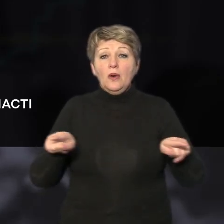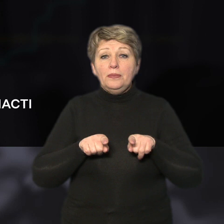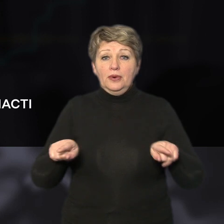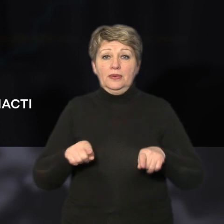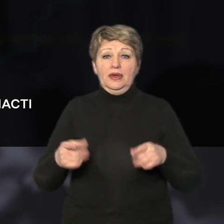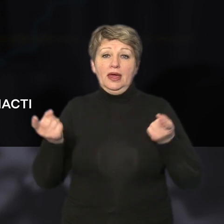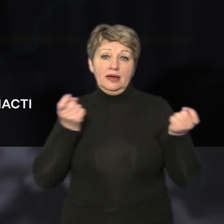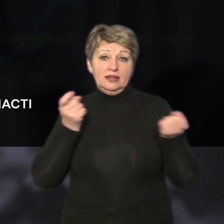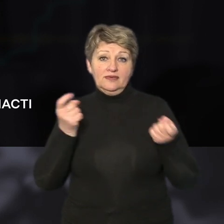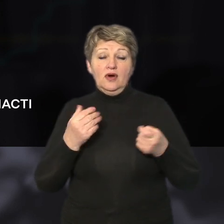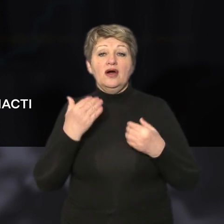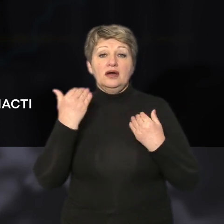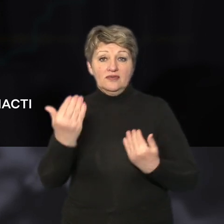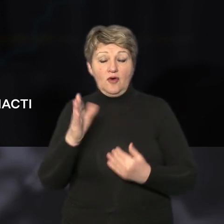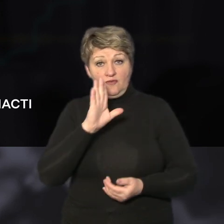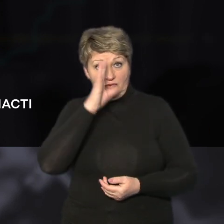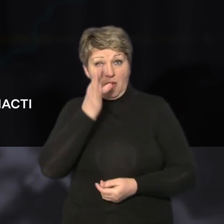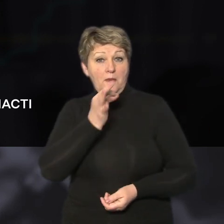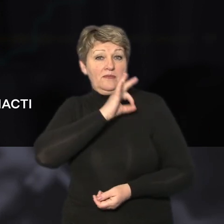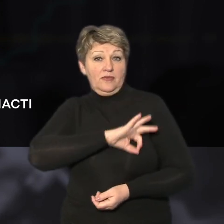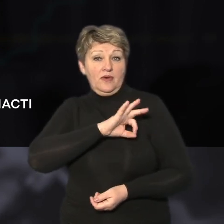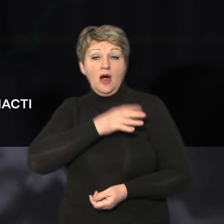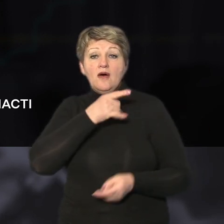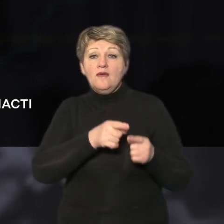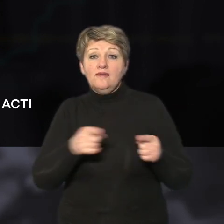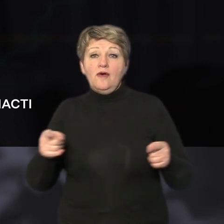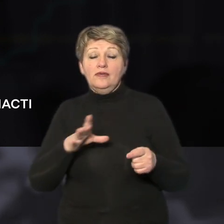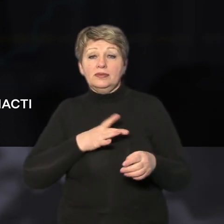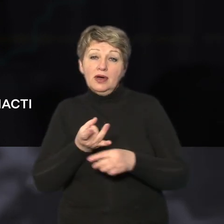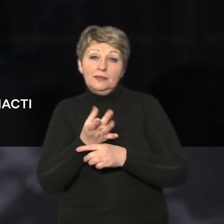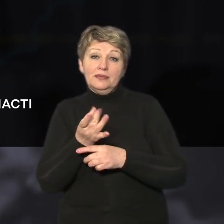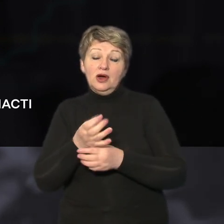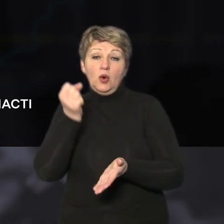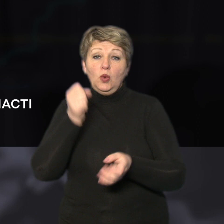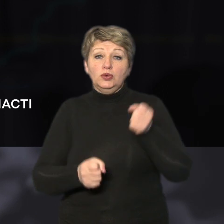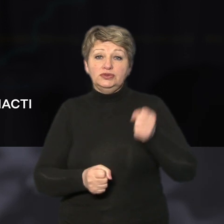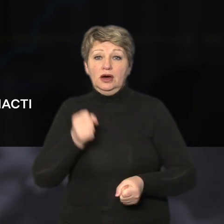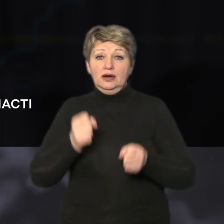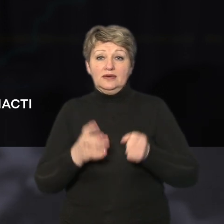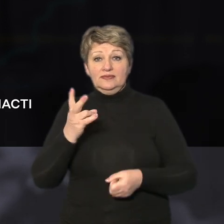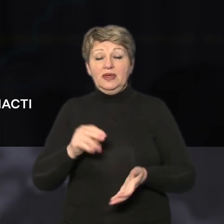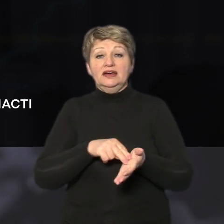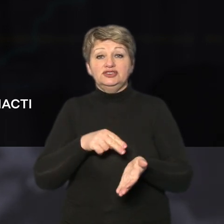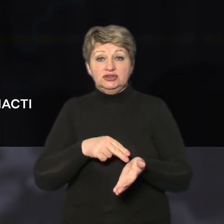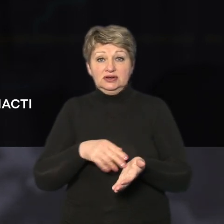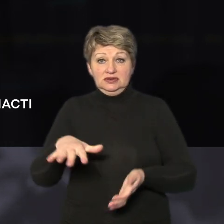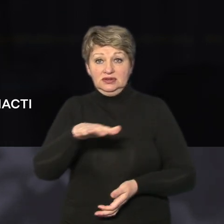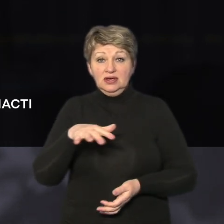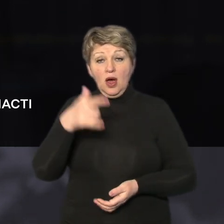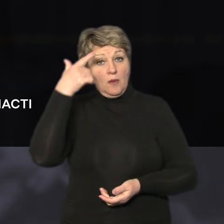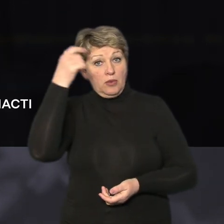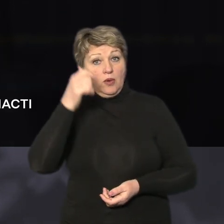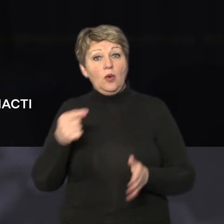оборони ймовірно ворог використав під час нанесення прицільних ракетних ударів на Черкащині крім того у повідомленнях